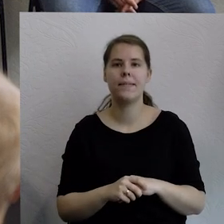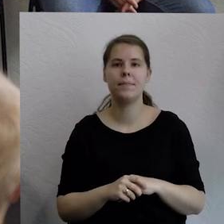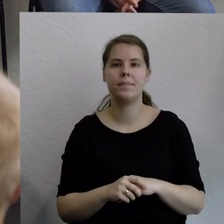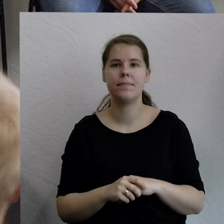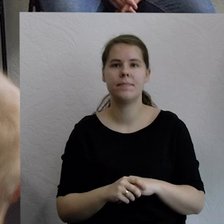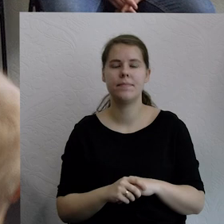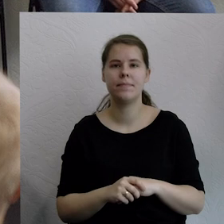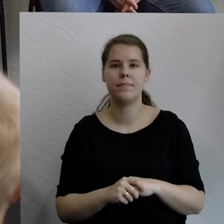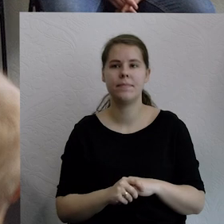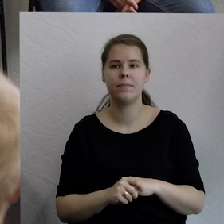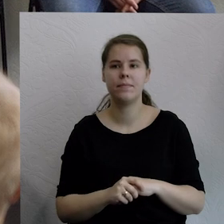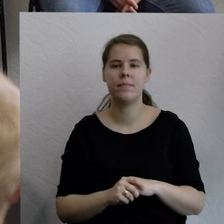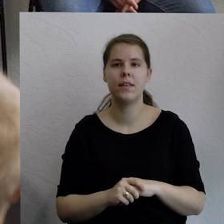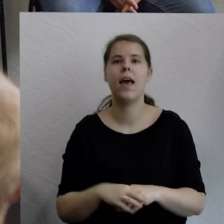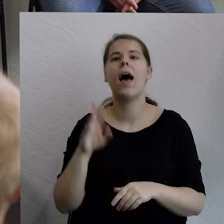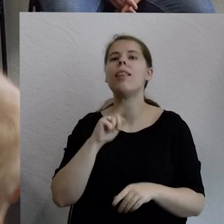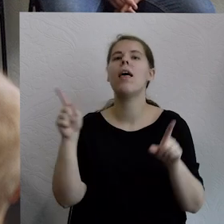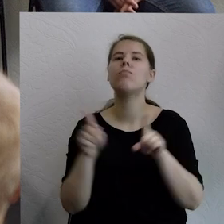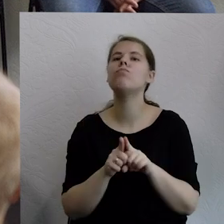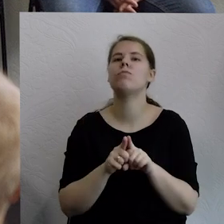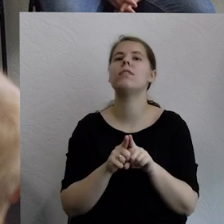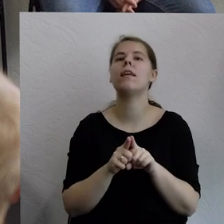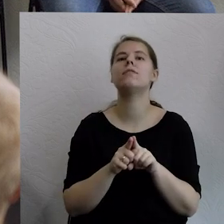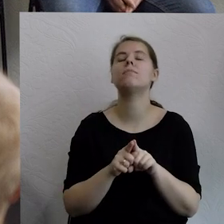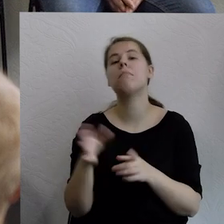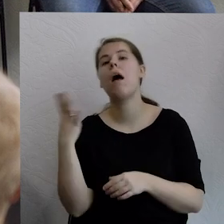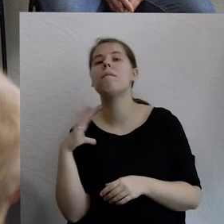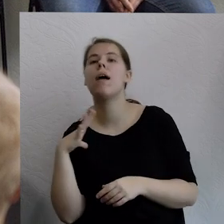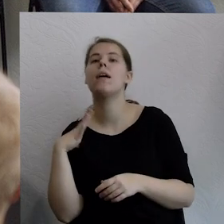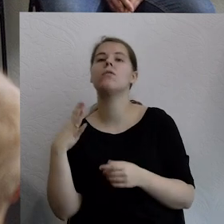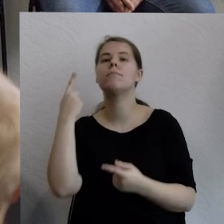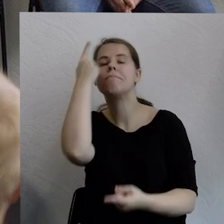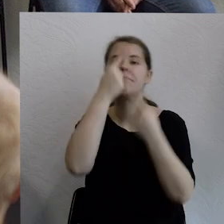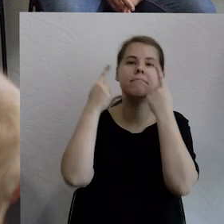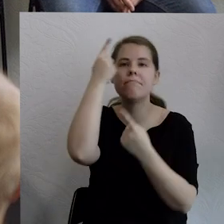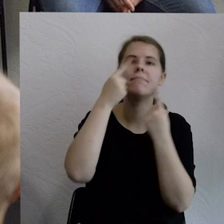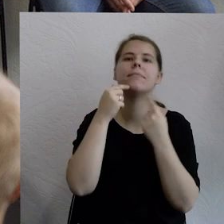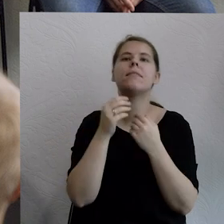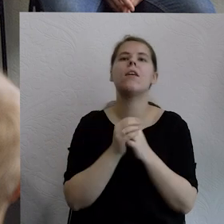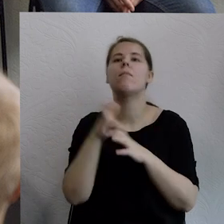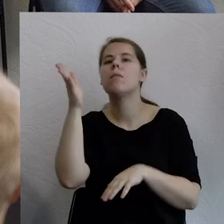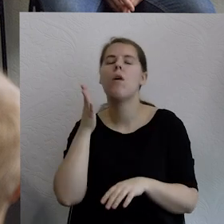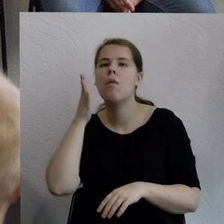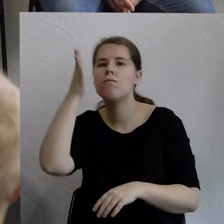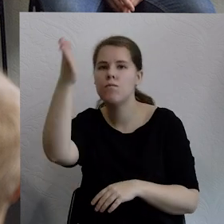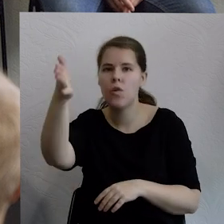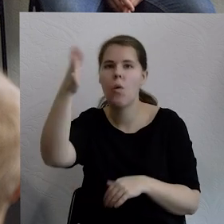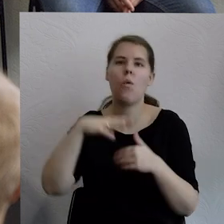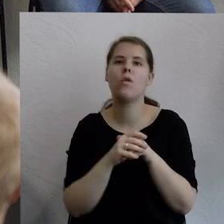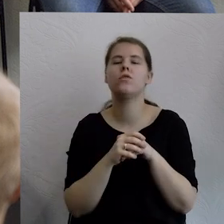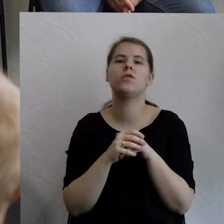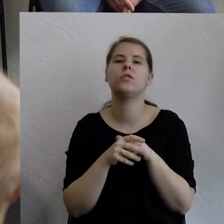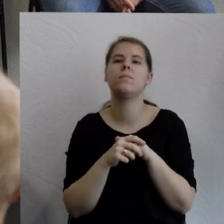z panelistek może warto byłoby rzeczywiście pomyśleć. Byłoby to ciekawe dla nas wszystkich tutaj, żeby zrobić to w formacie bardziej